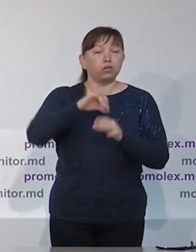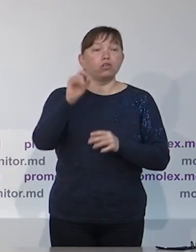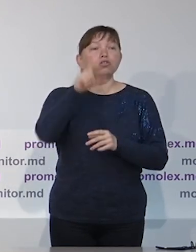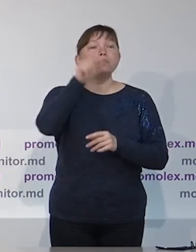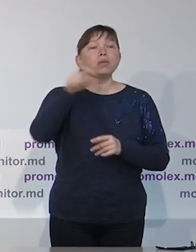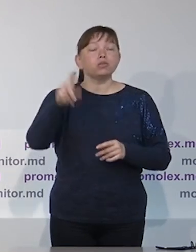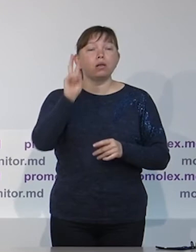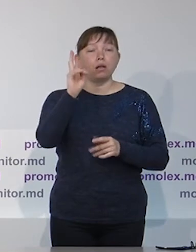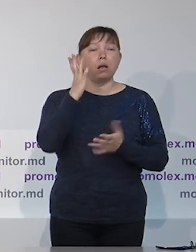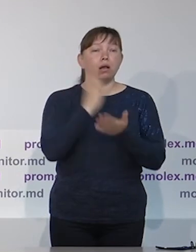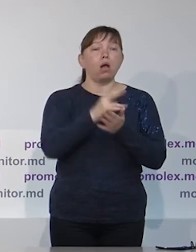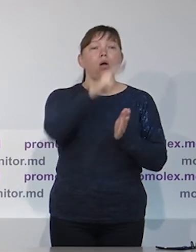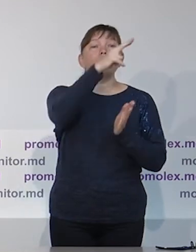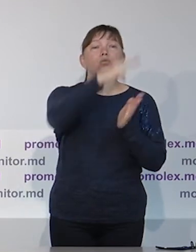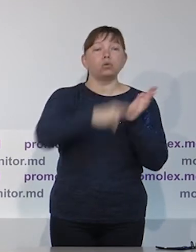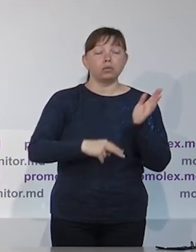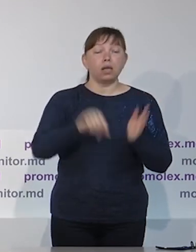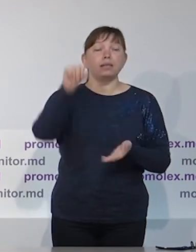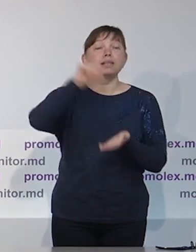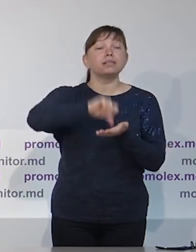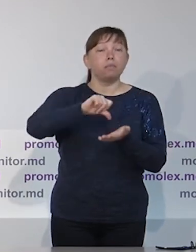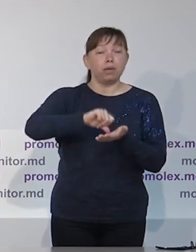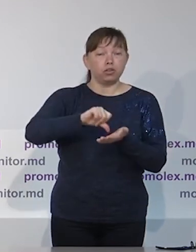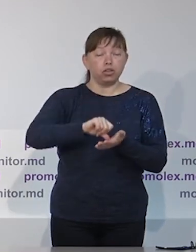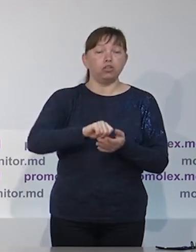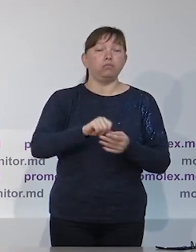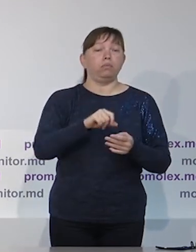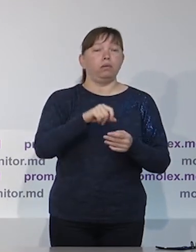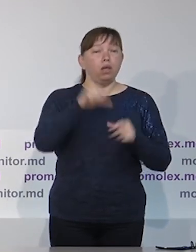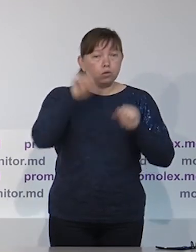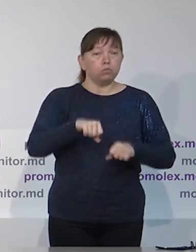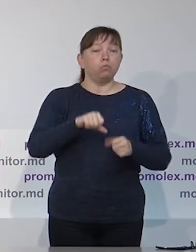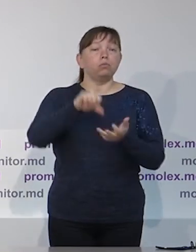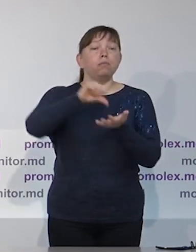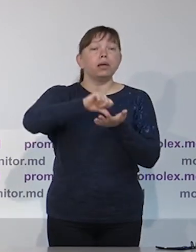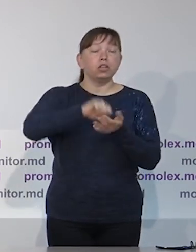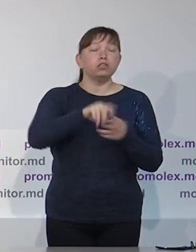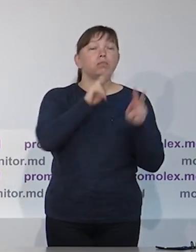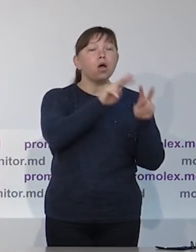сделал все возможное и подготовил план, по которому